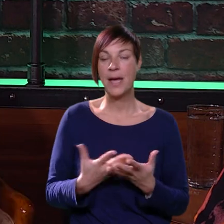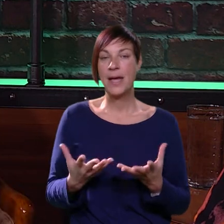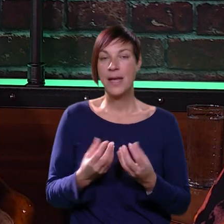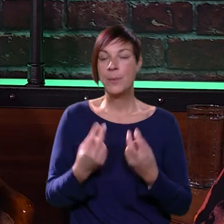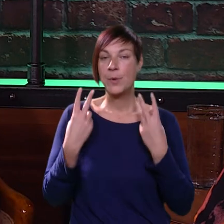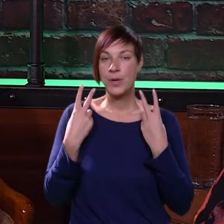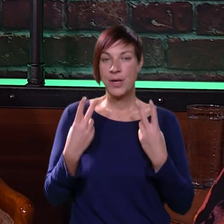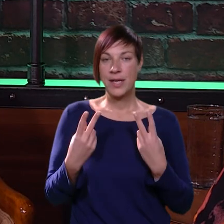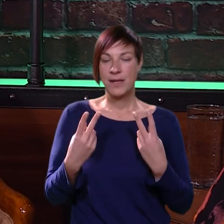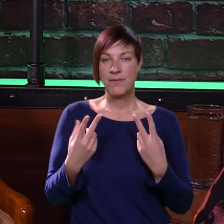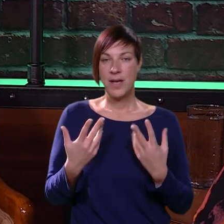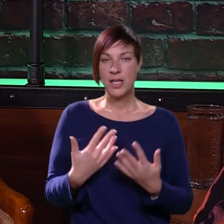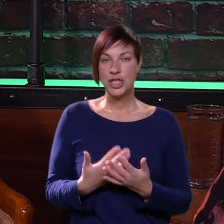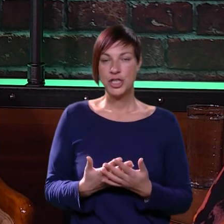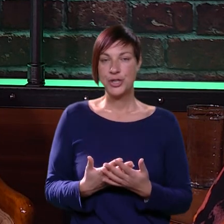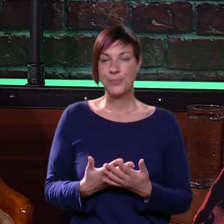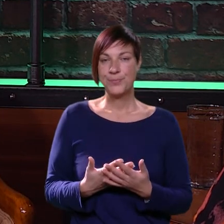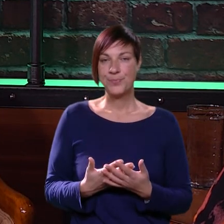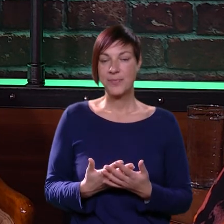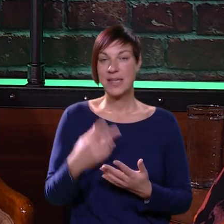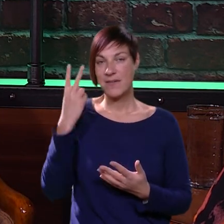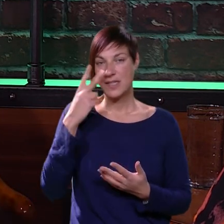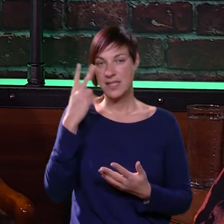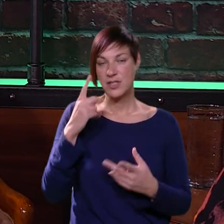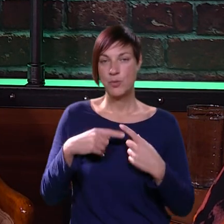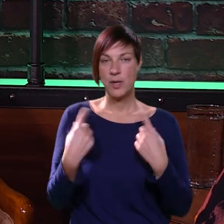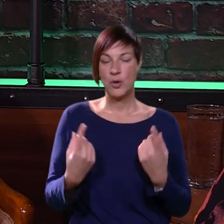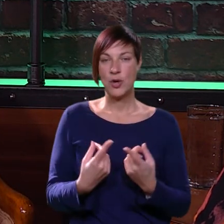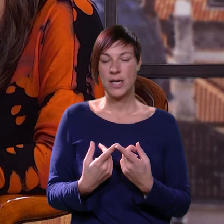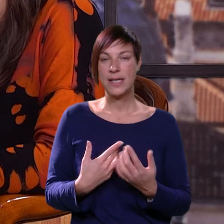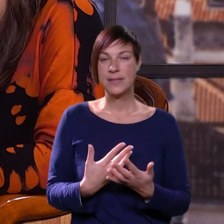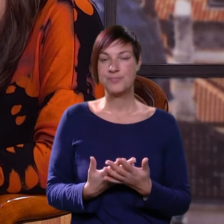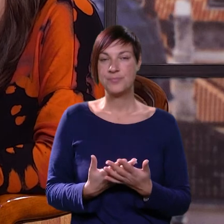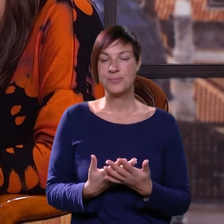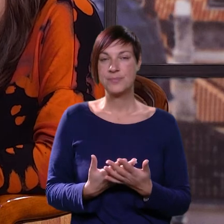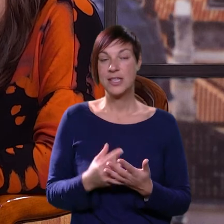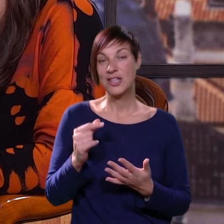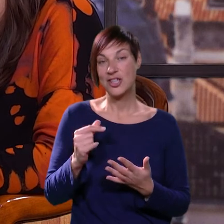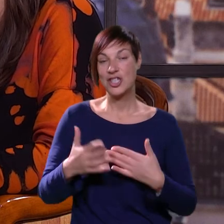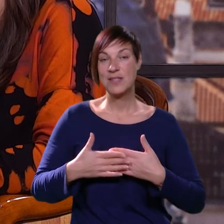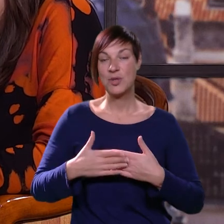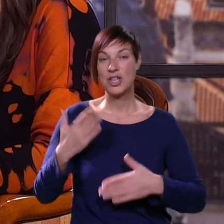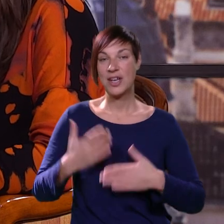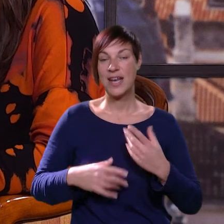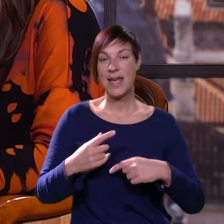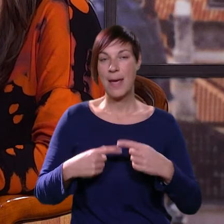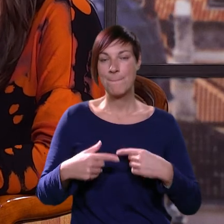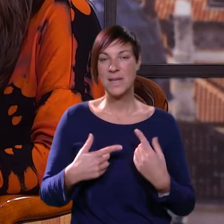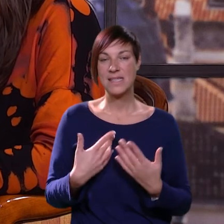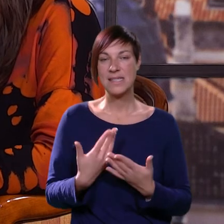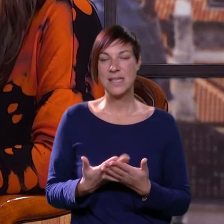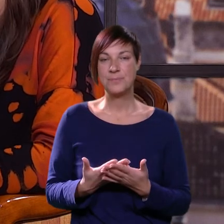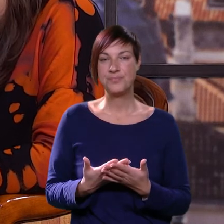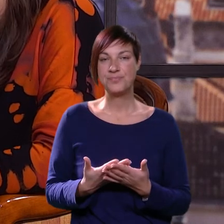znači, puno je važno da vas razumije okolina. S obzirom da smo lagano došli i do kraja naše